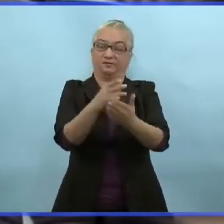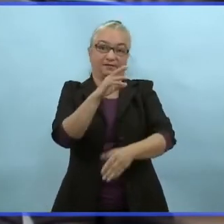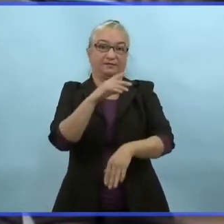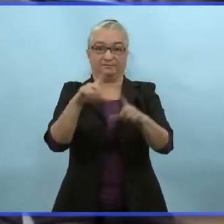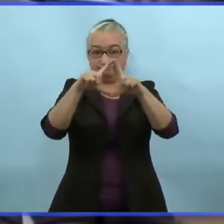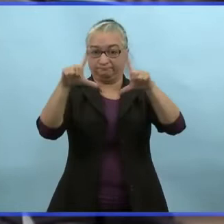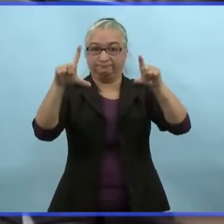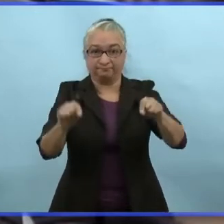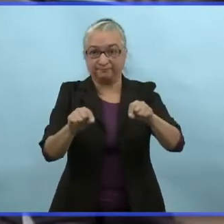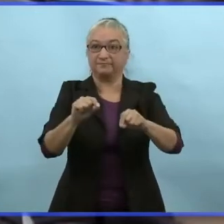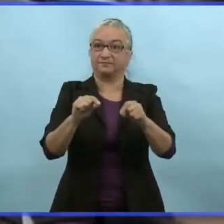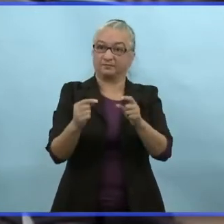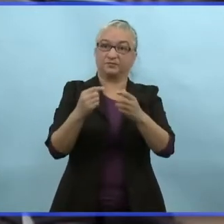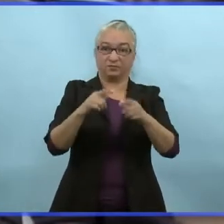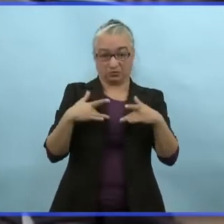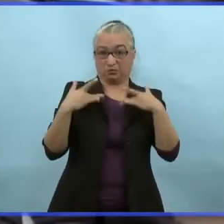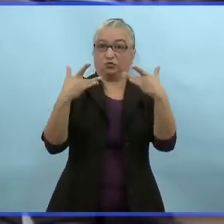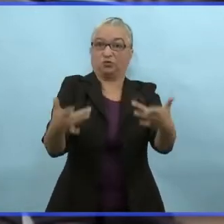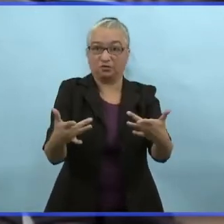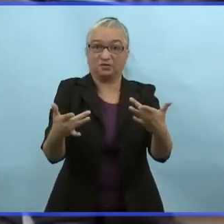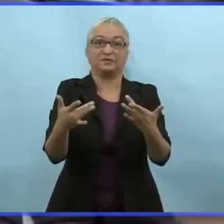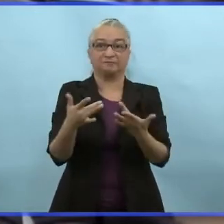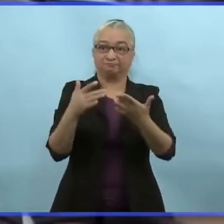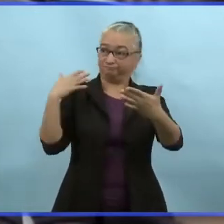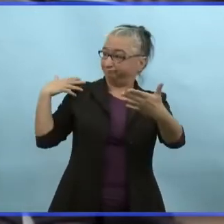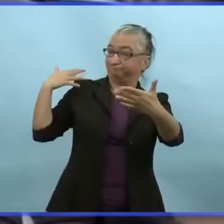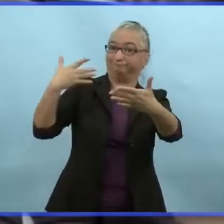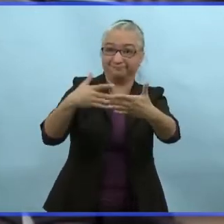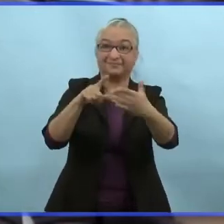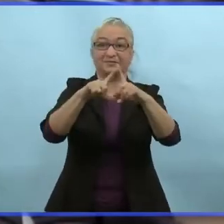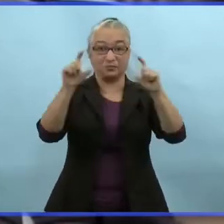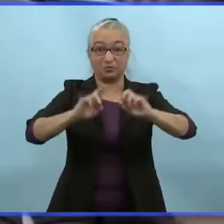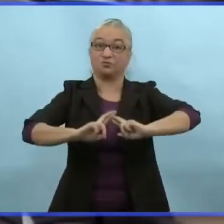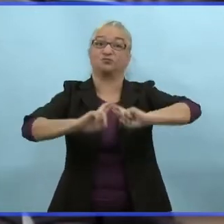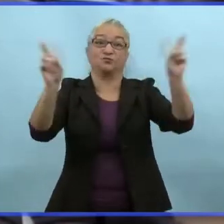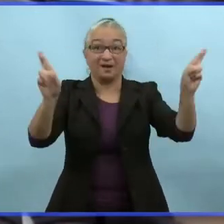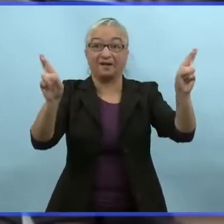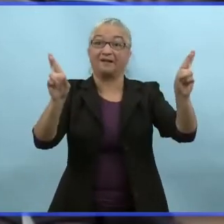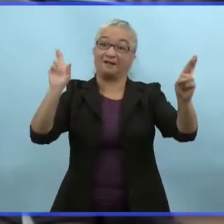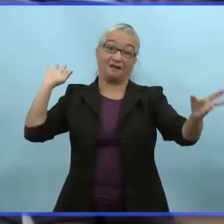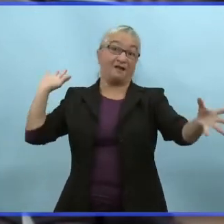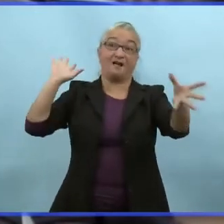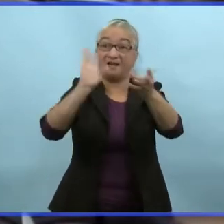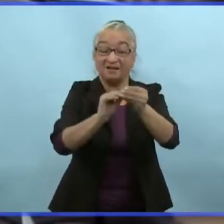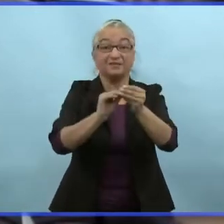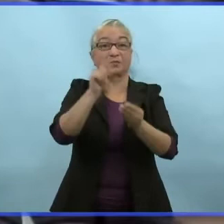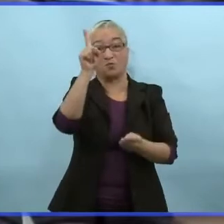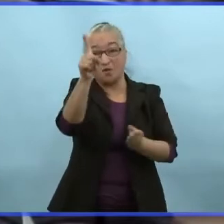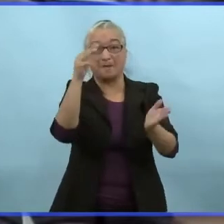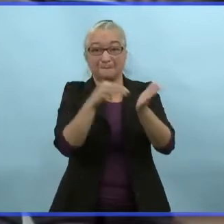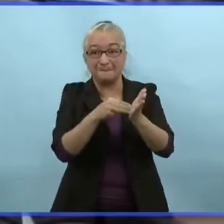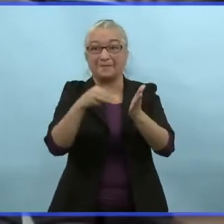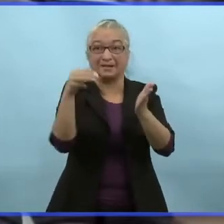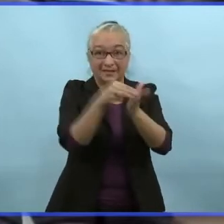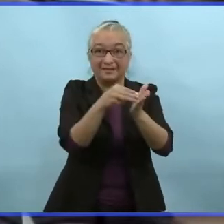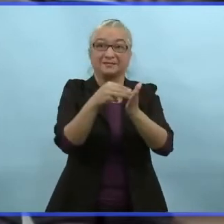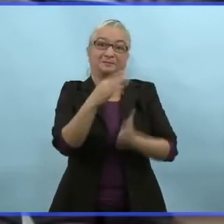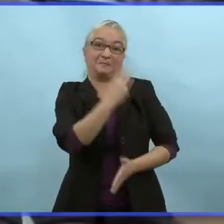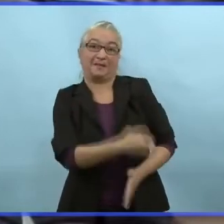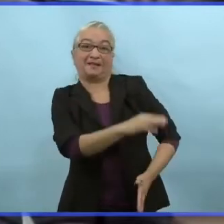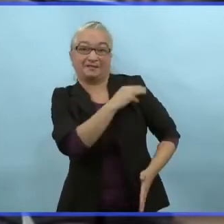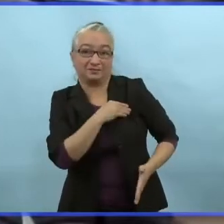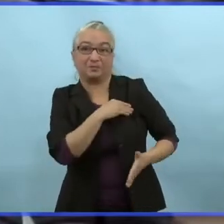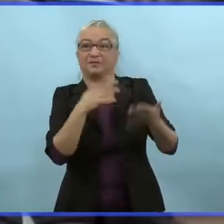sécuritaire. En fait, près d'un million de cartes ont été créées au